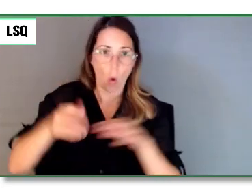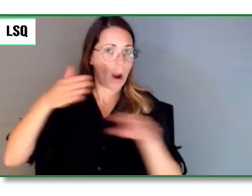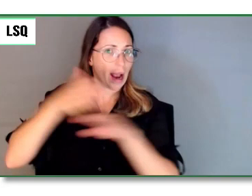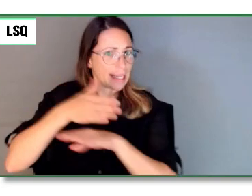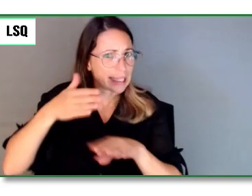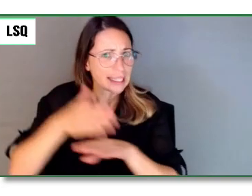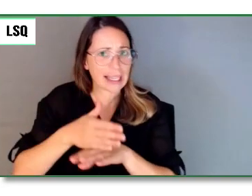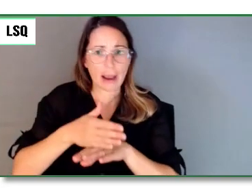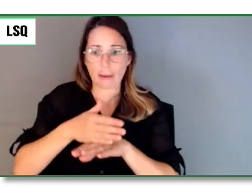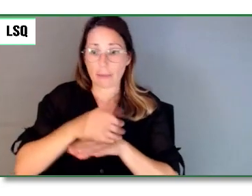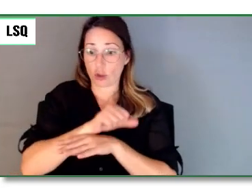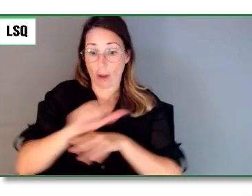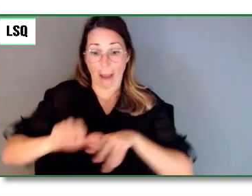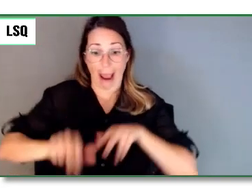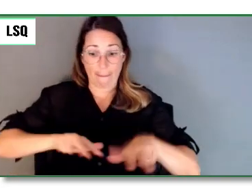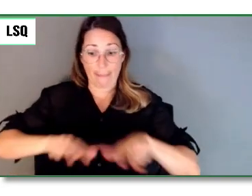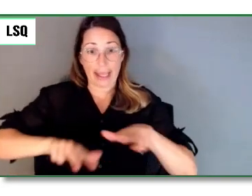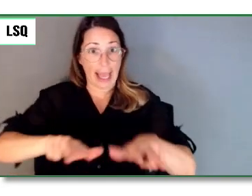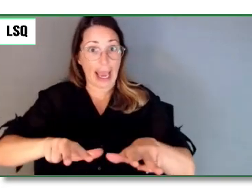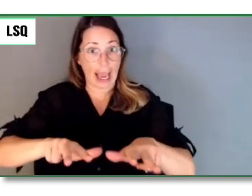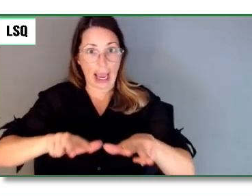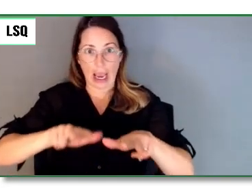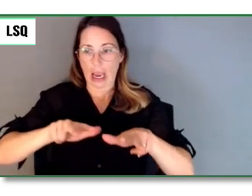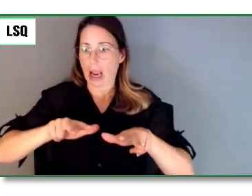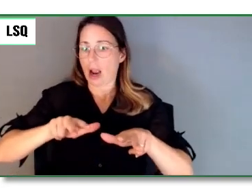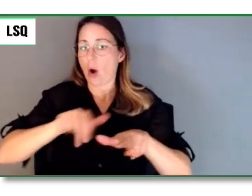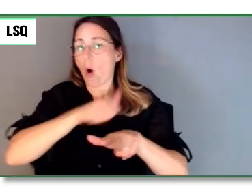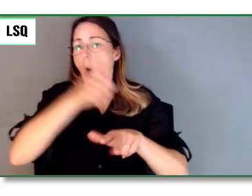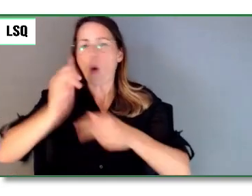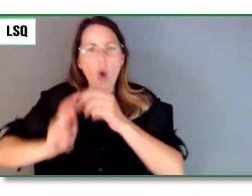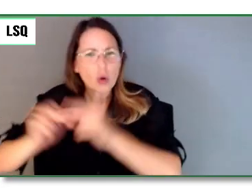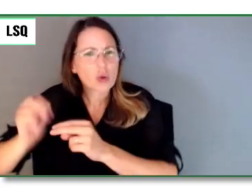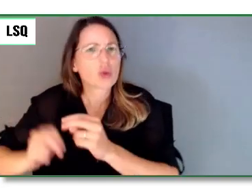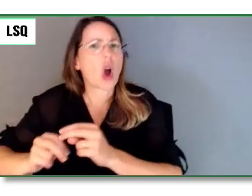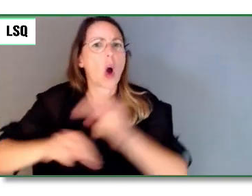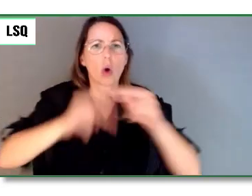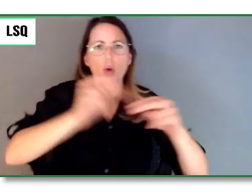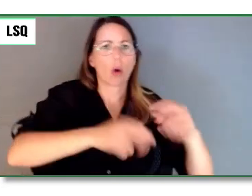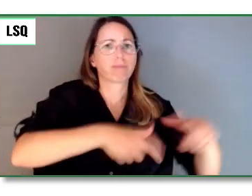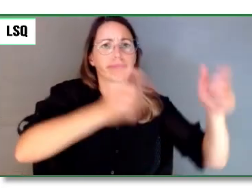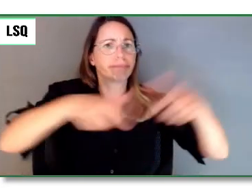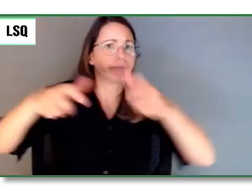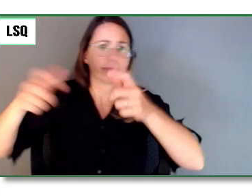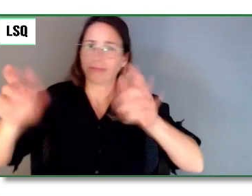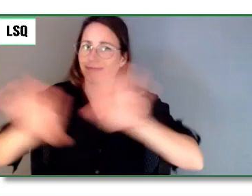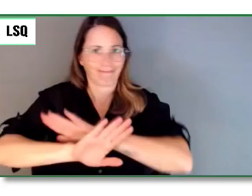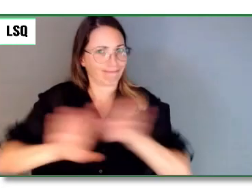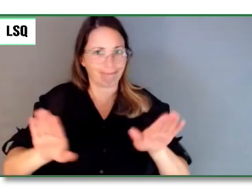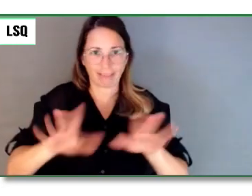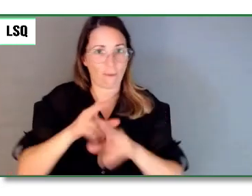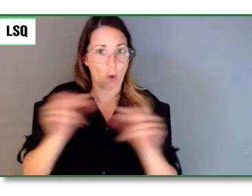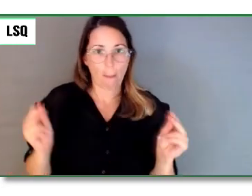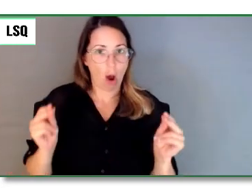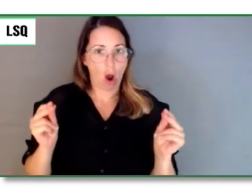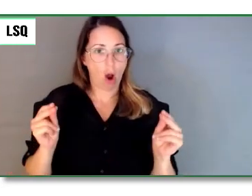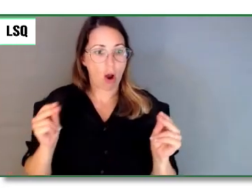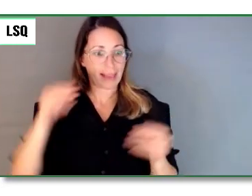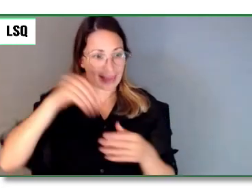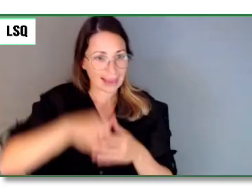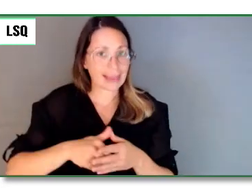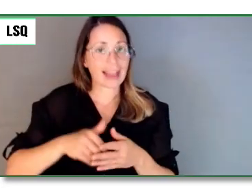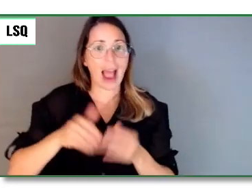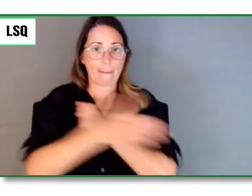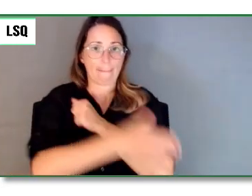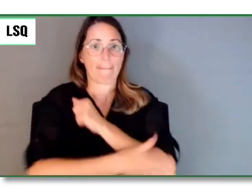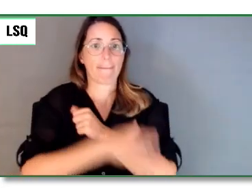Évidemment, il ne réfléchit pas à l'accessibilité ou au handicap et parle